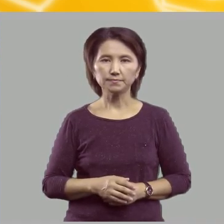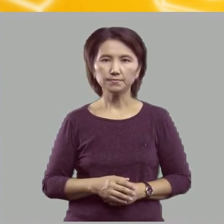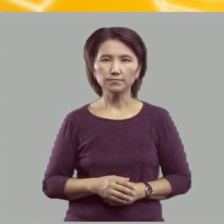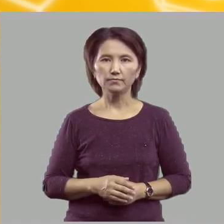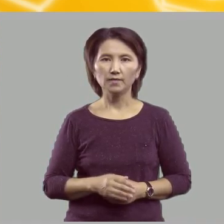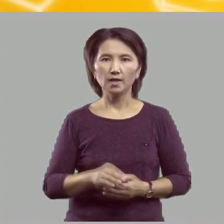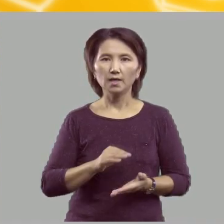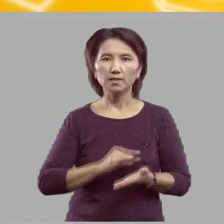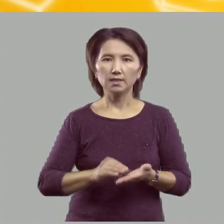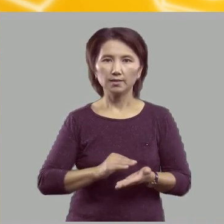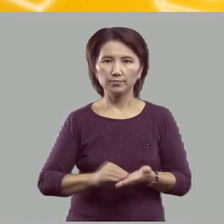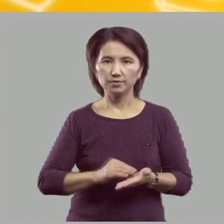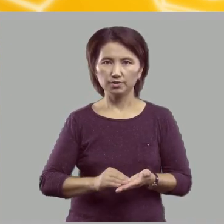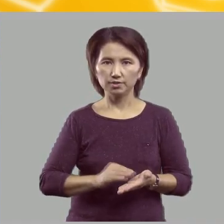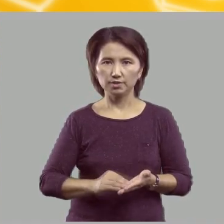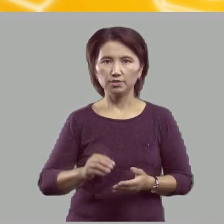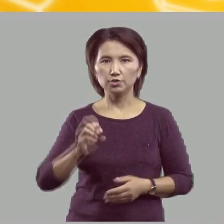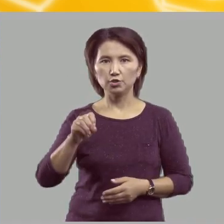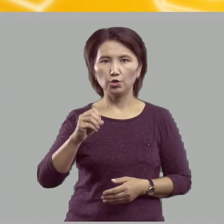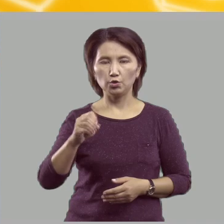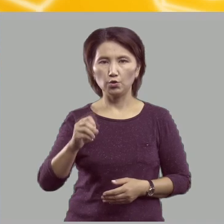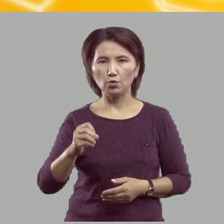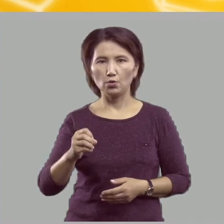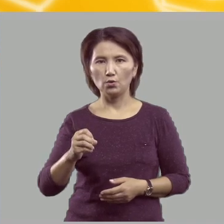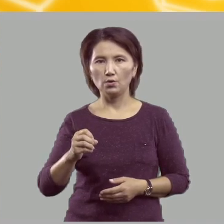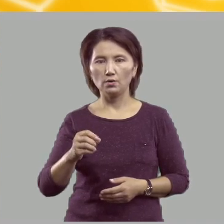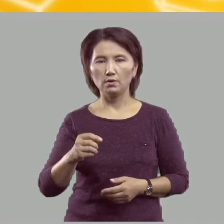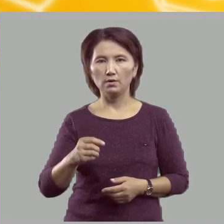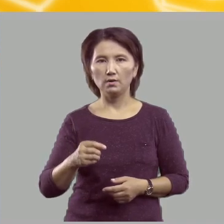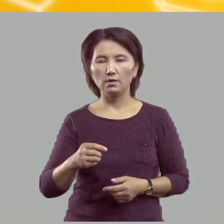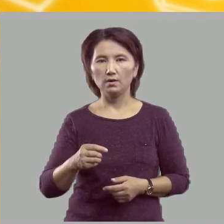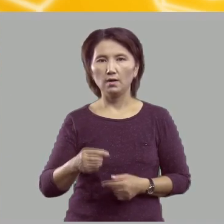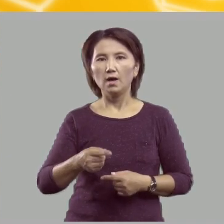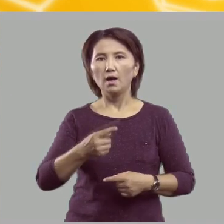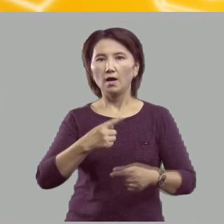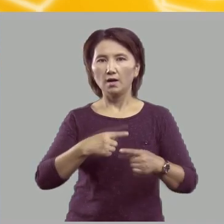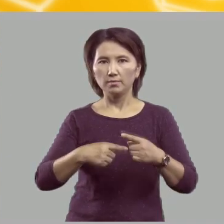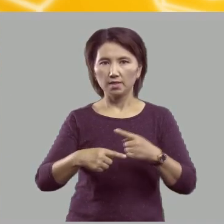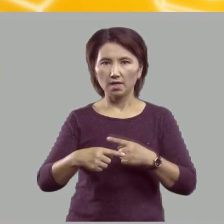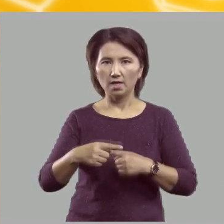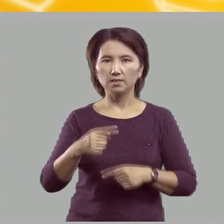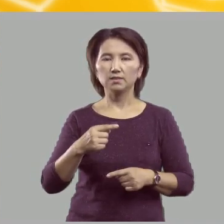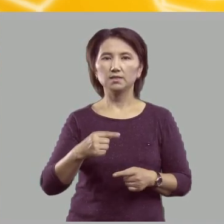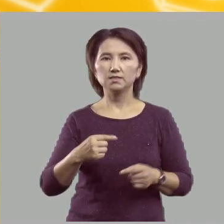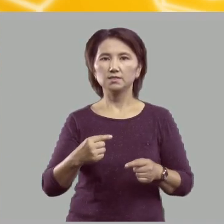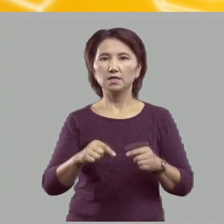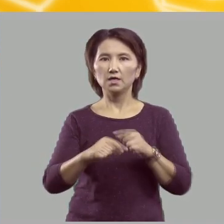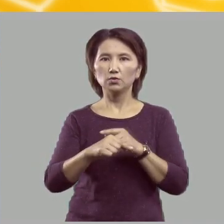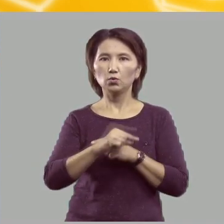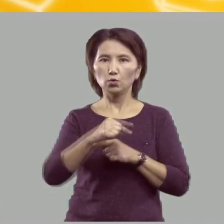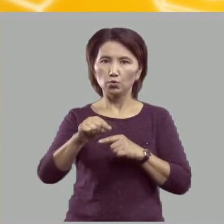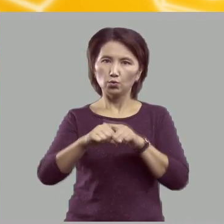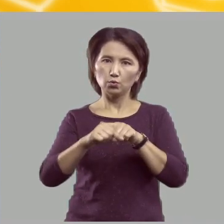Напишите её обратной стороной ручки, на ладошке.